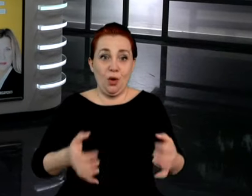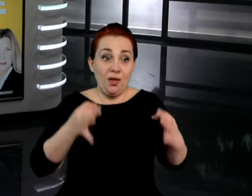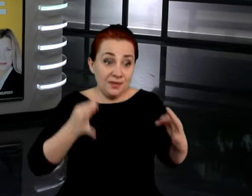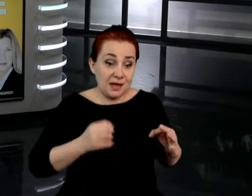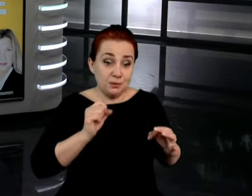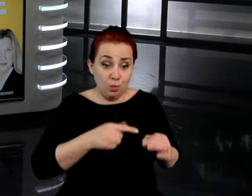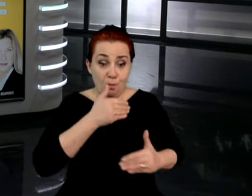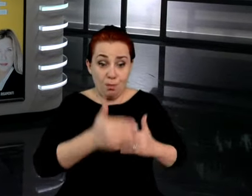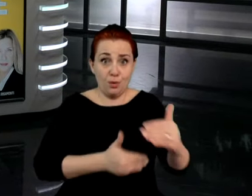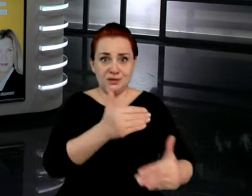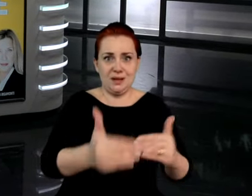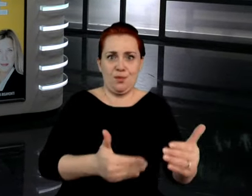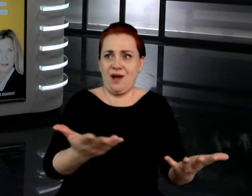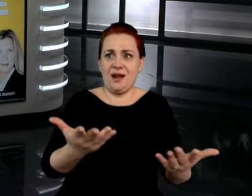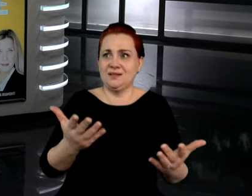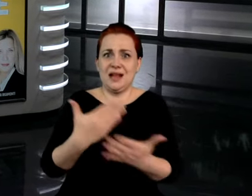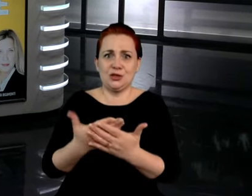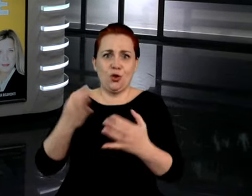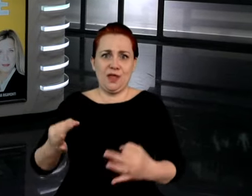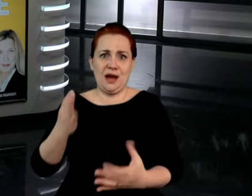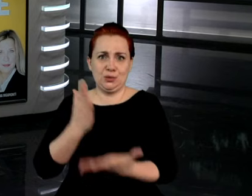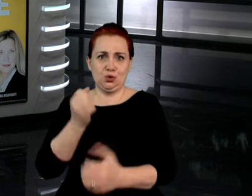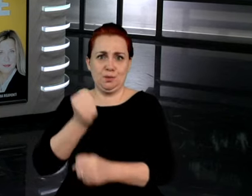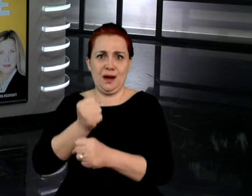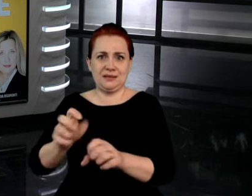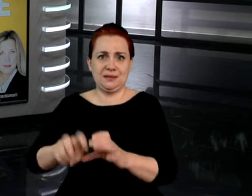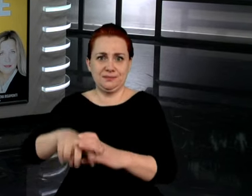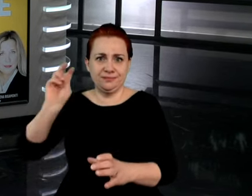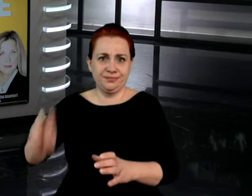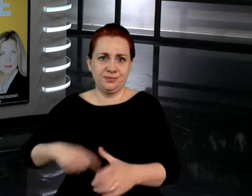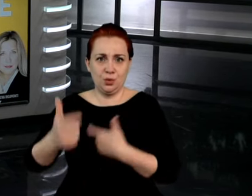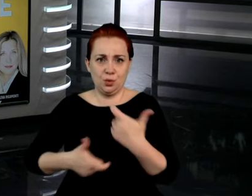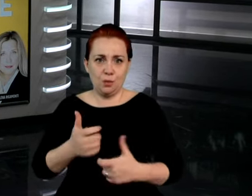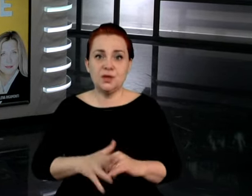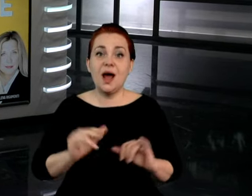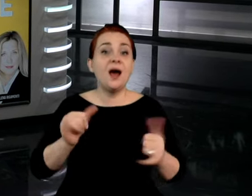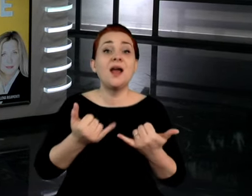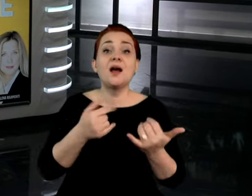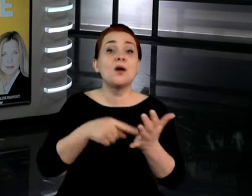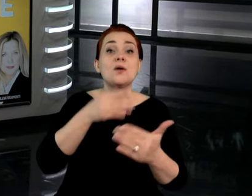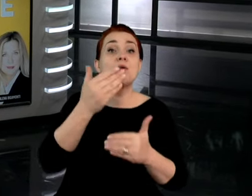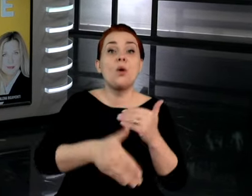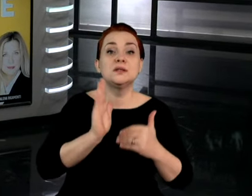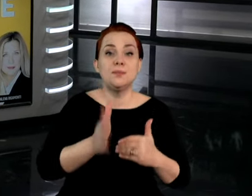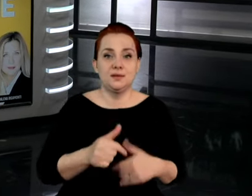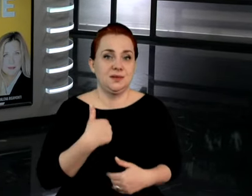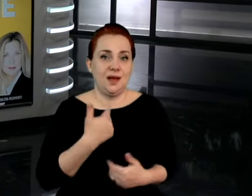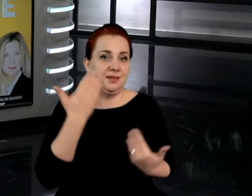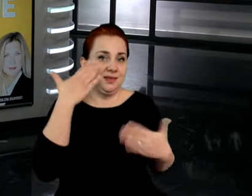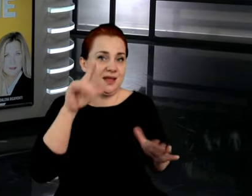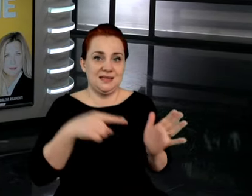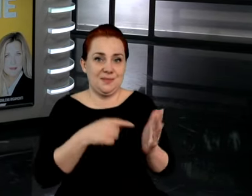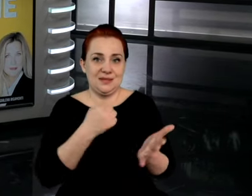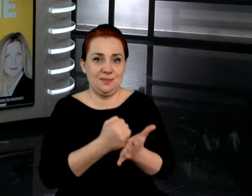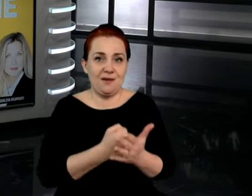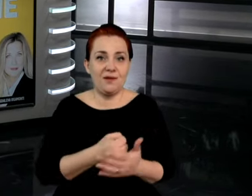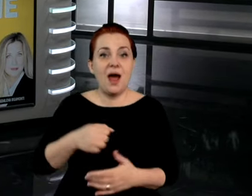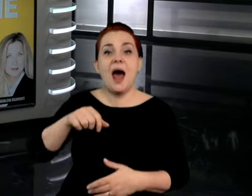sprawie. Więc no, przepraszam, jak miał postawione... I czym ono się zakończy? Tego nie wiem, no bo nie znam sprawy. związku z tym... Ziobro wie?